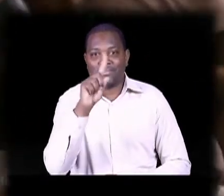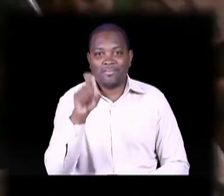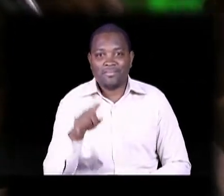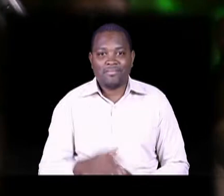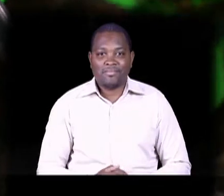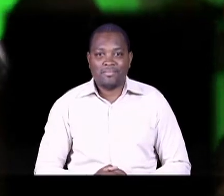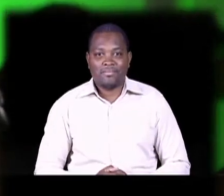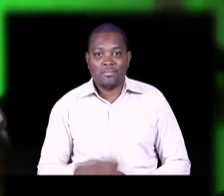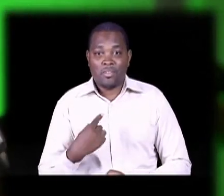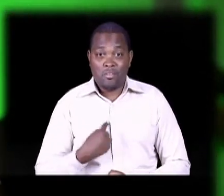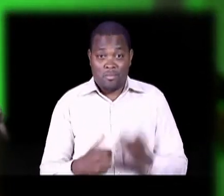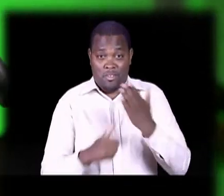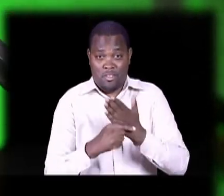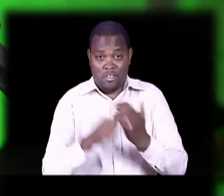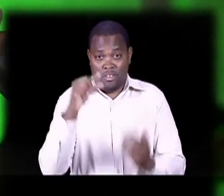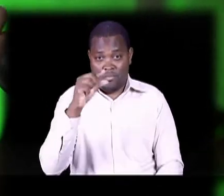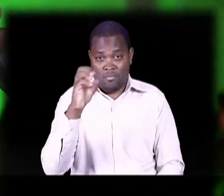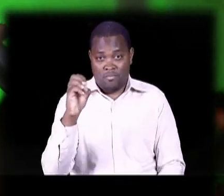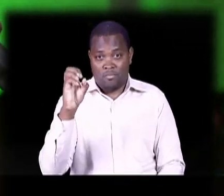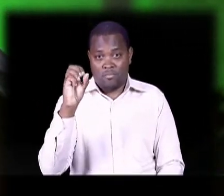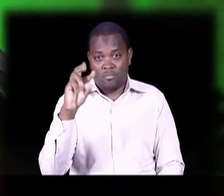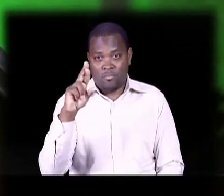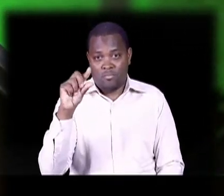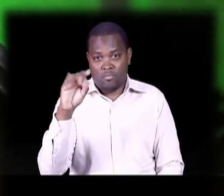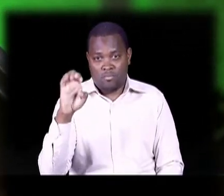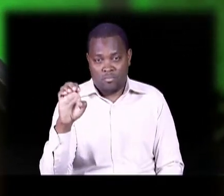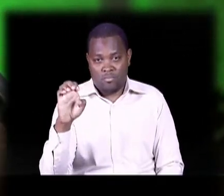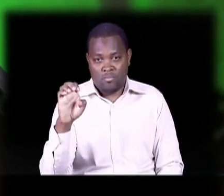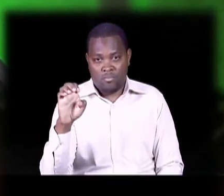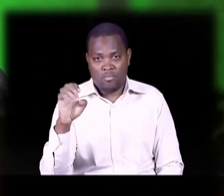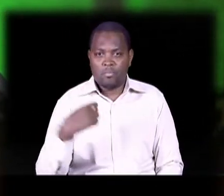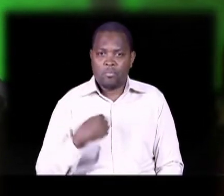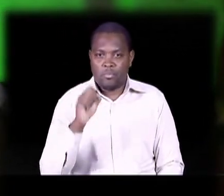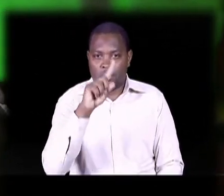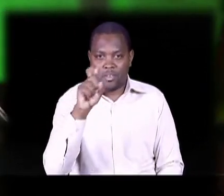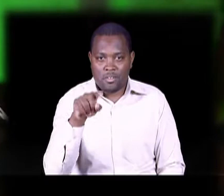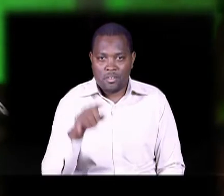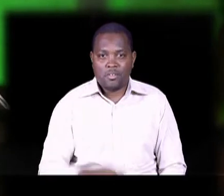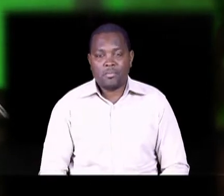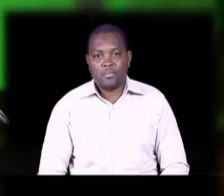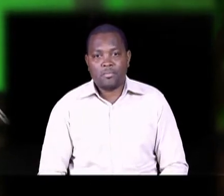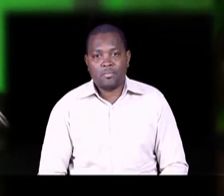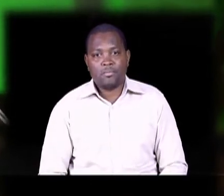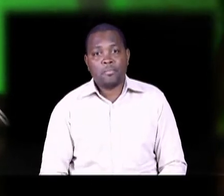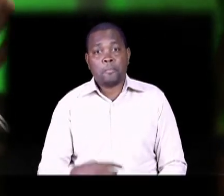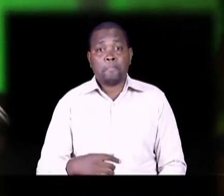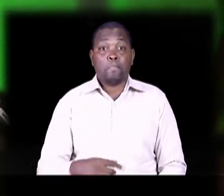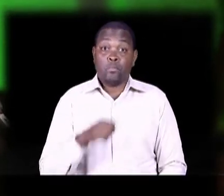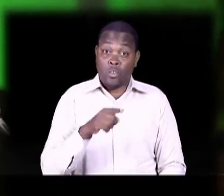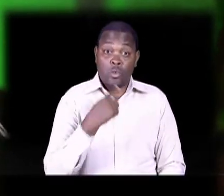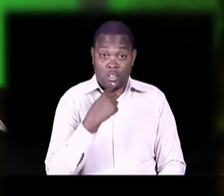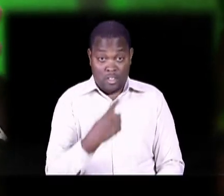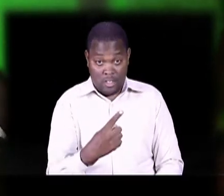Mina ito wa George Nimetoka Ebakasi Central Suali yangu ni hili Mina ka, oke, mudisa